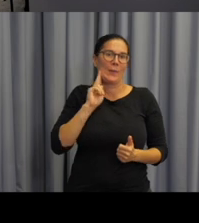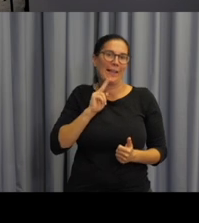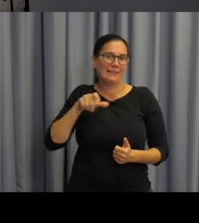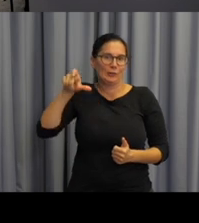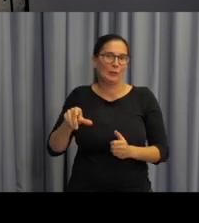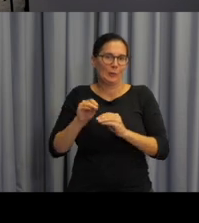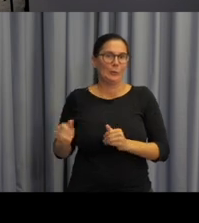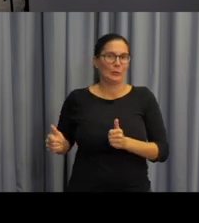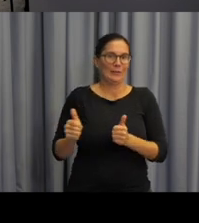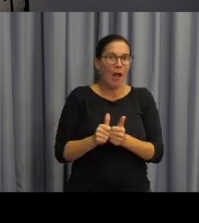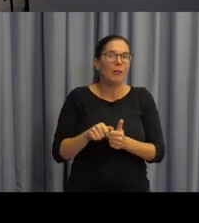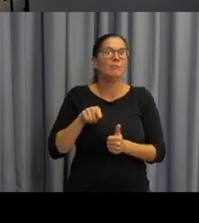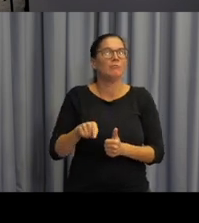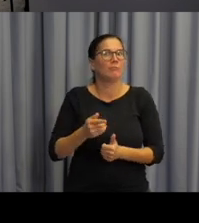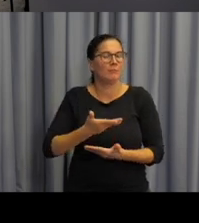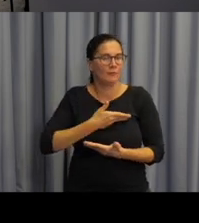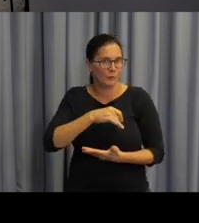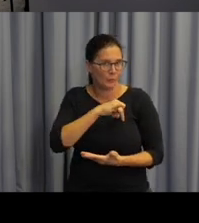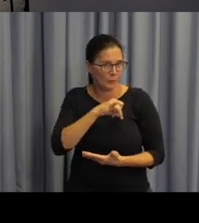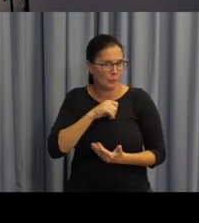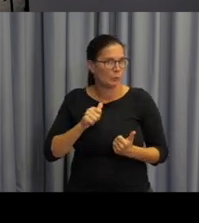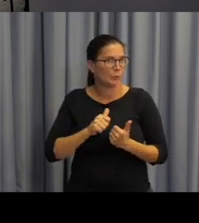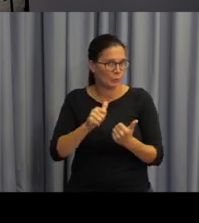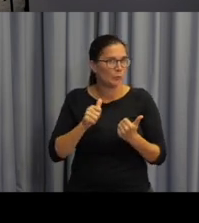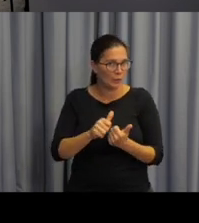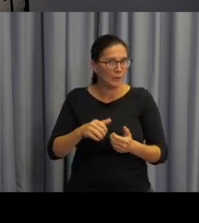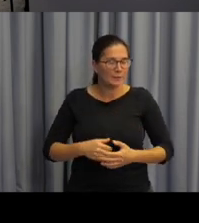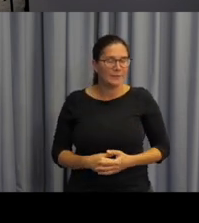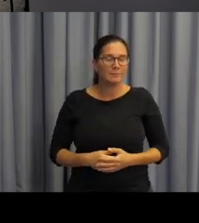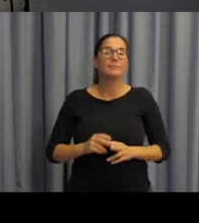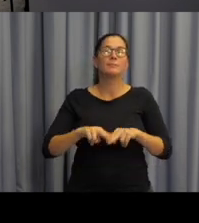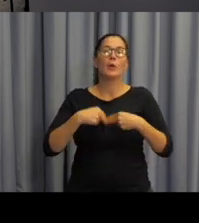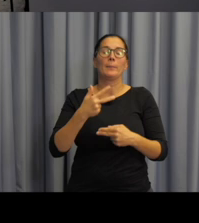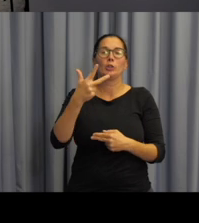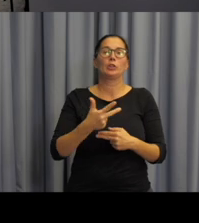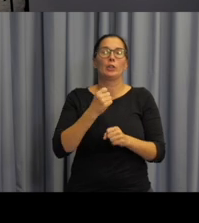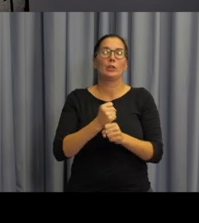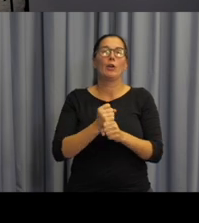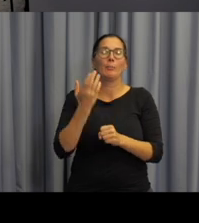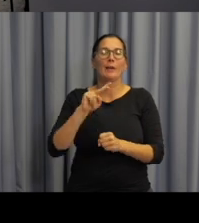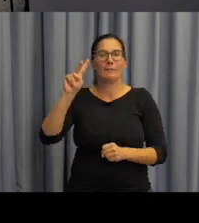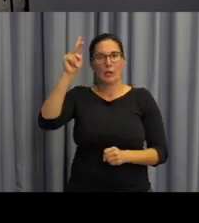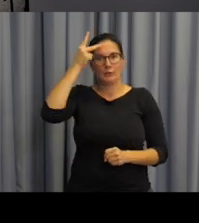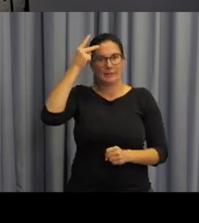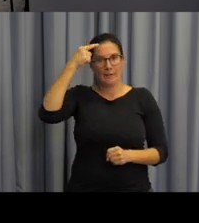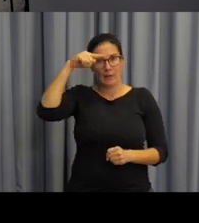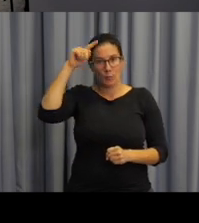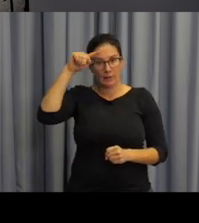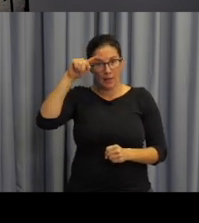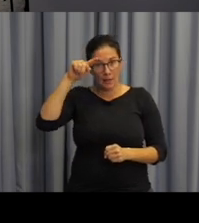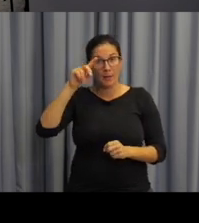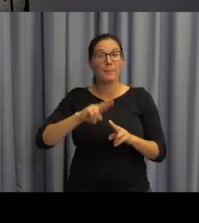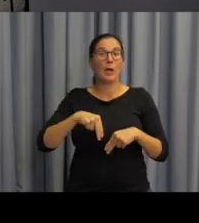s neslyšícím kolegou, což byla velmi zajímavá zkušenost. Poté jsem tři roky působila na Filozofické